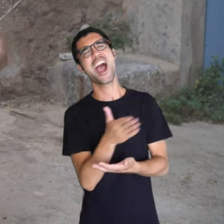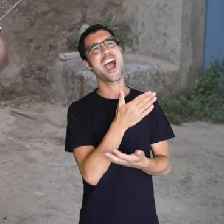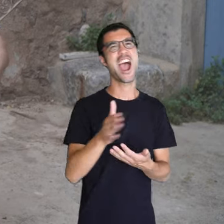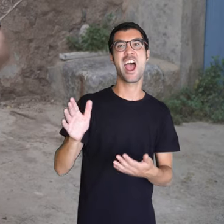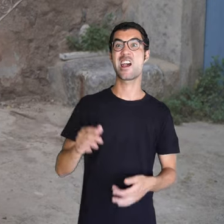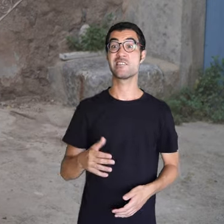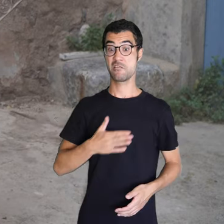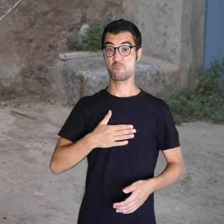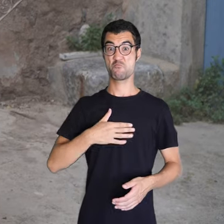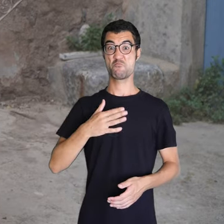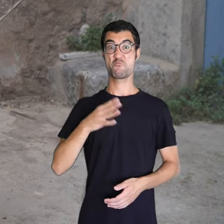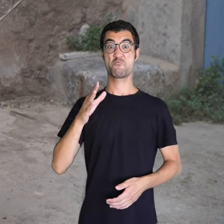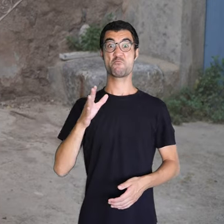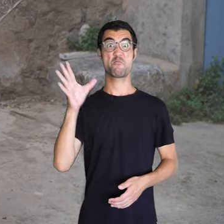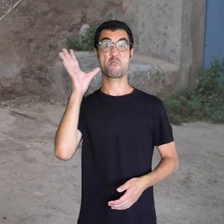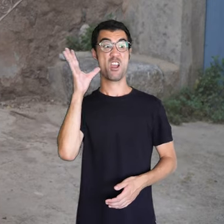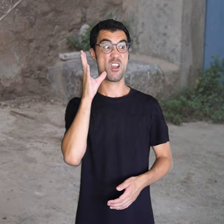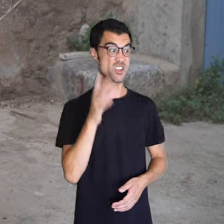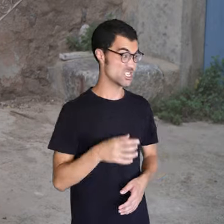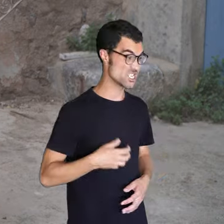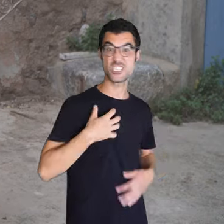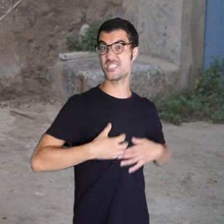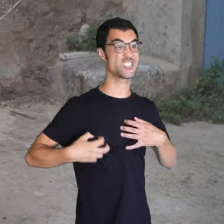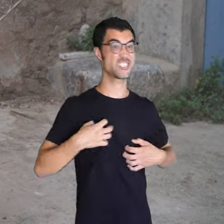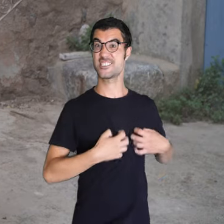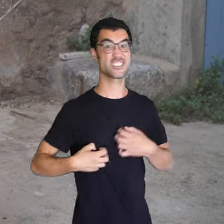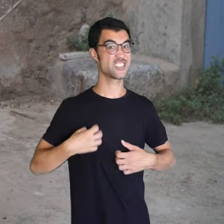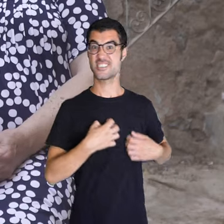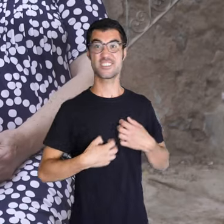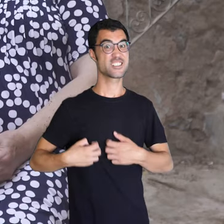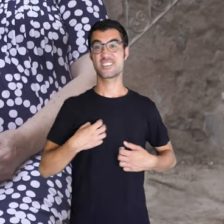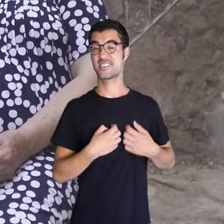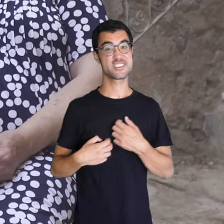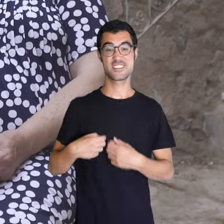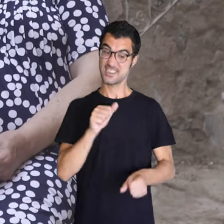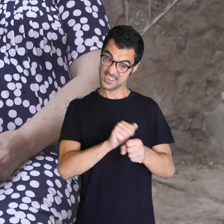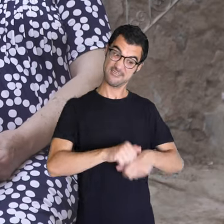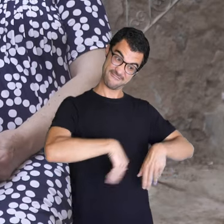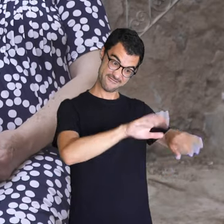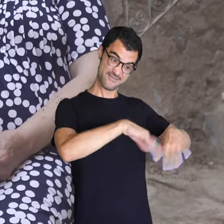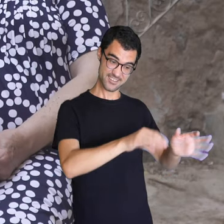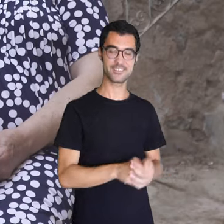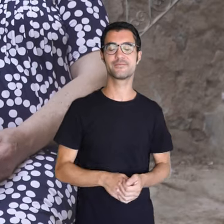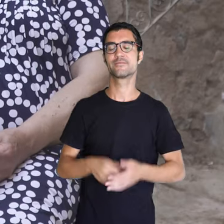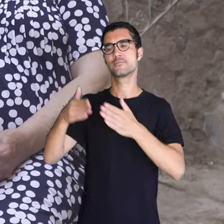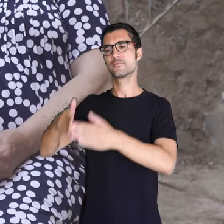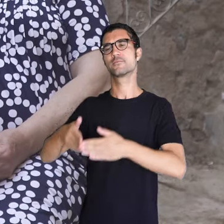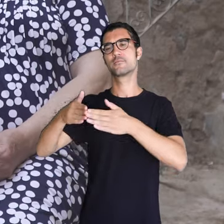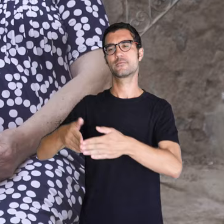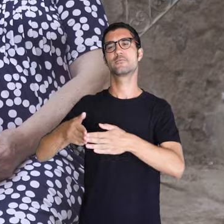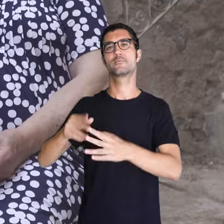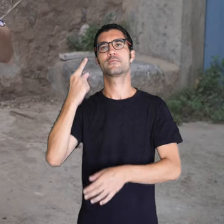que va vina... Estava nerviosa. Que anava més nerviosa que el dimoni. Primer vam tenir l'Aurora, i llavors vam tenir